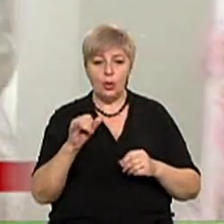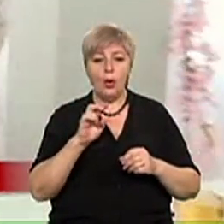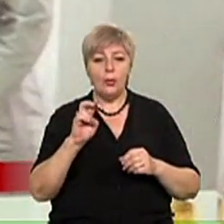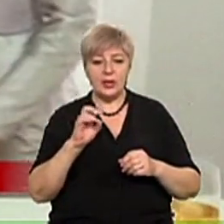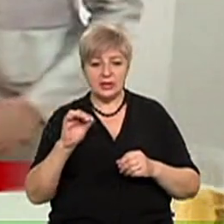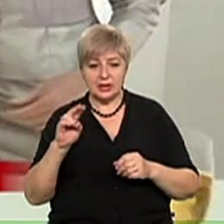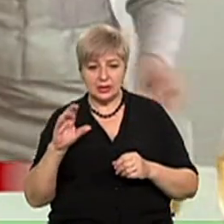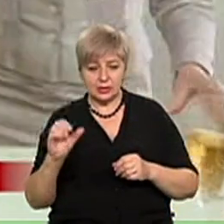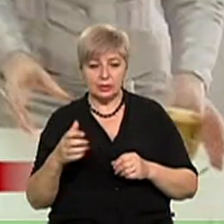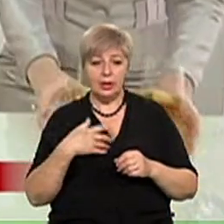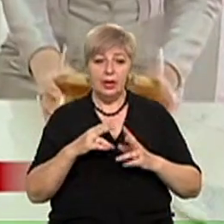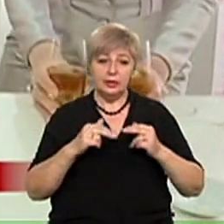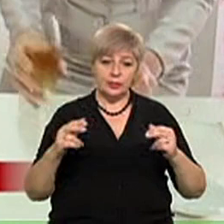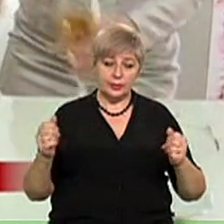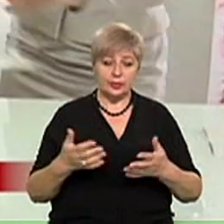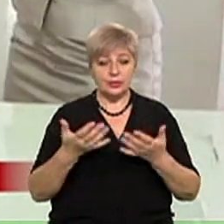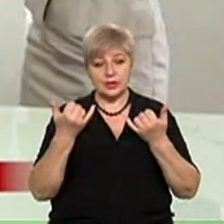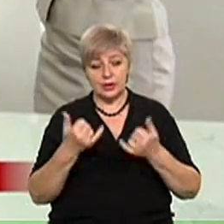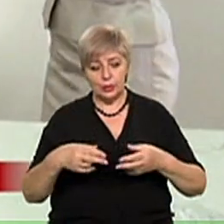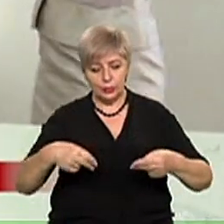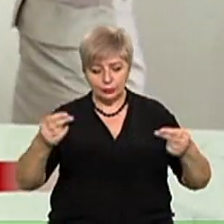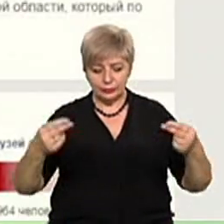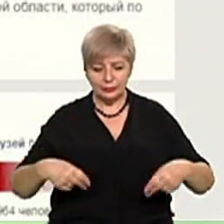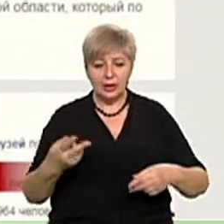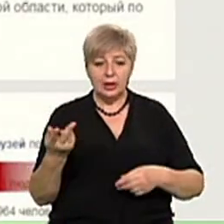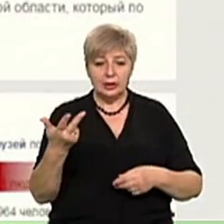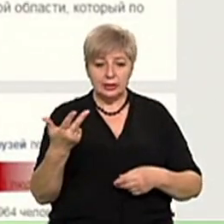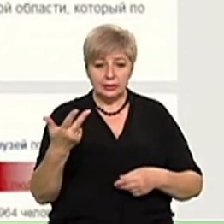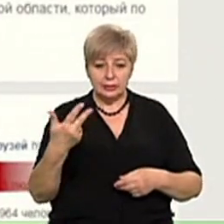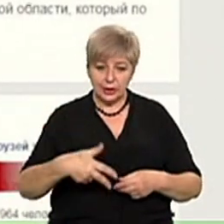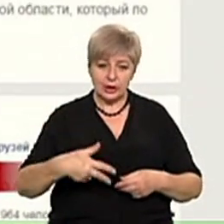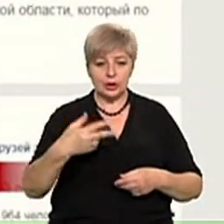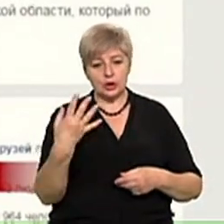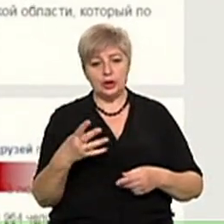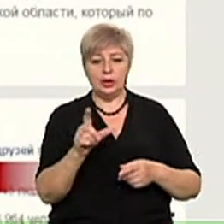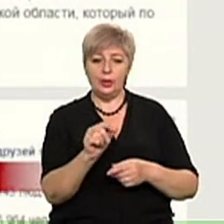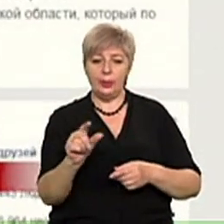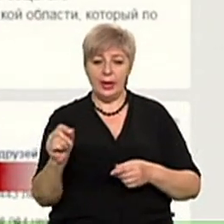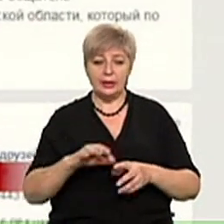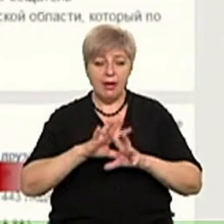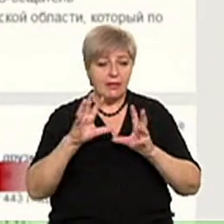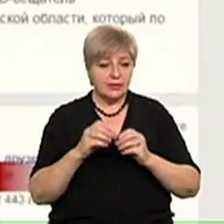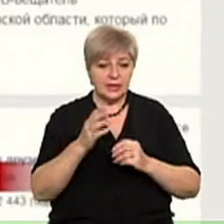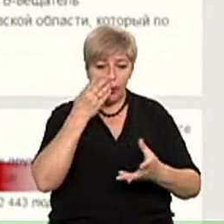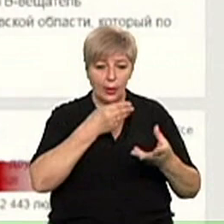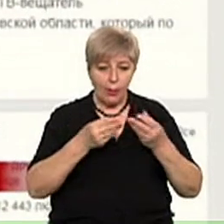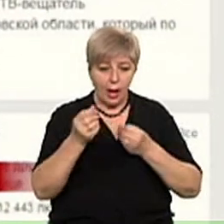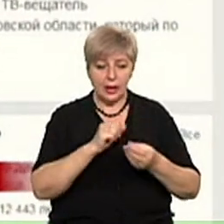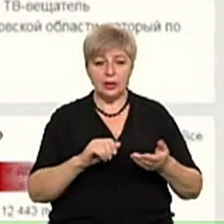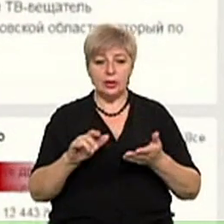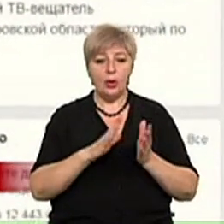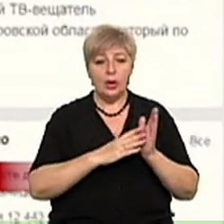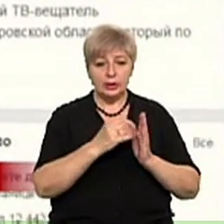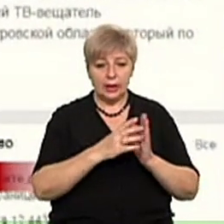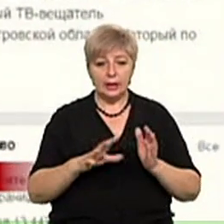Дніпропетровщині в супереч марновірству сьогодні уклали шлюб 34 пари. Усе про магію дати о 19-й